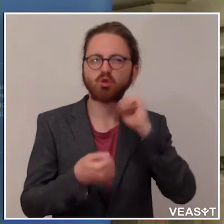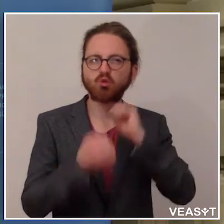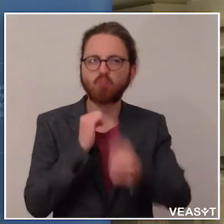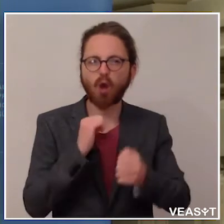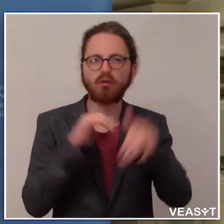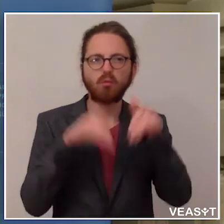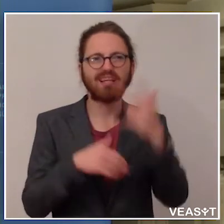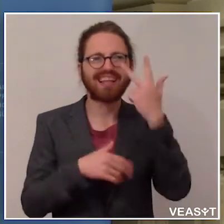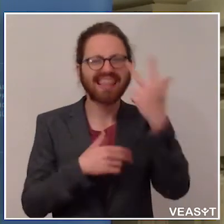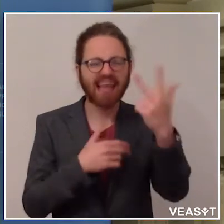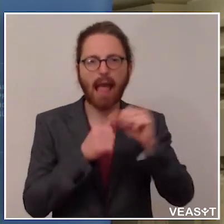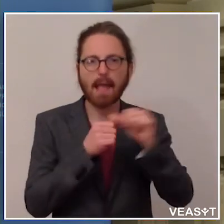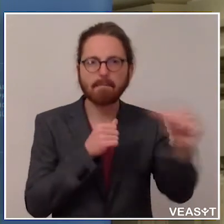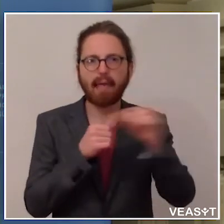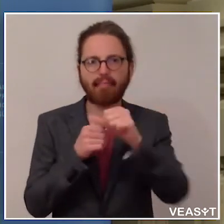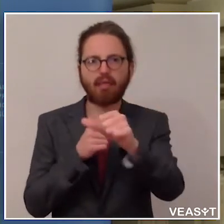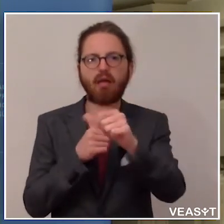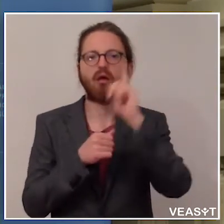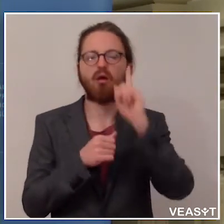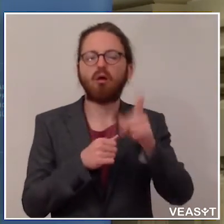muss und sonst nur zwei oder einen.